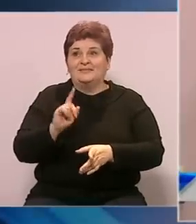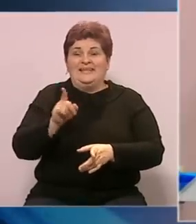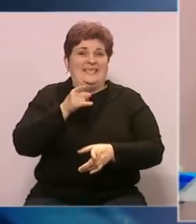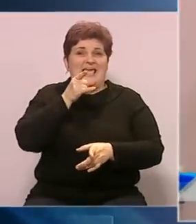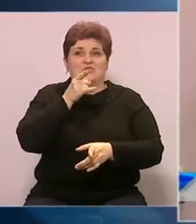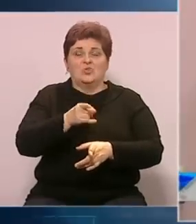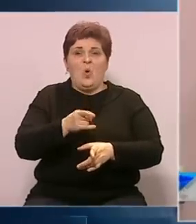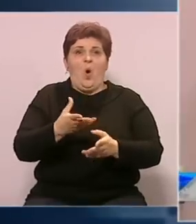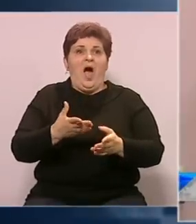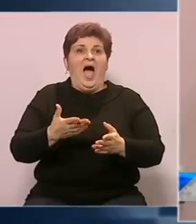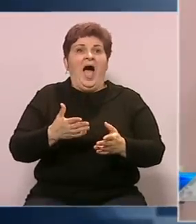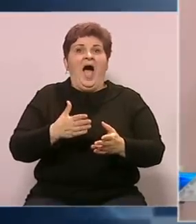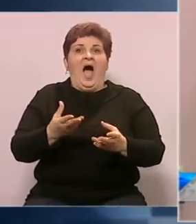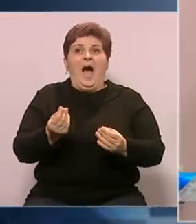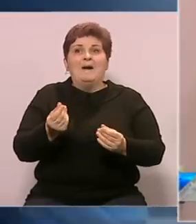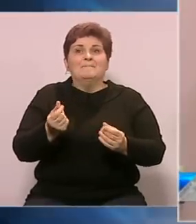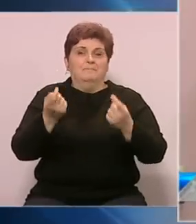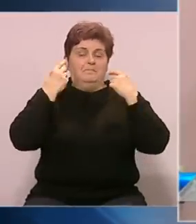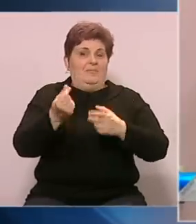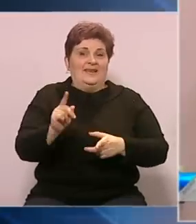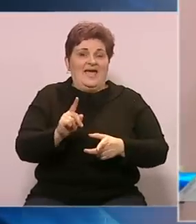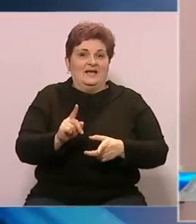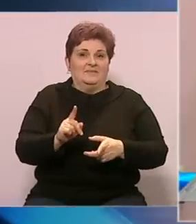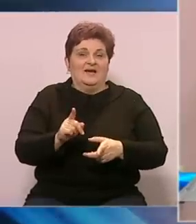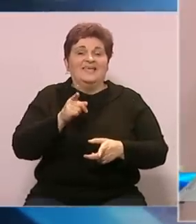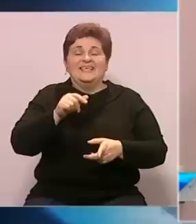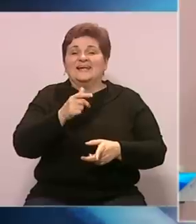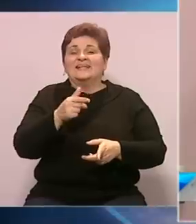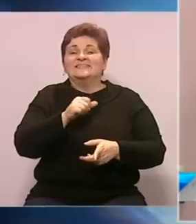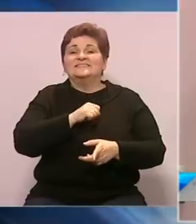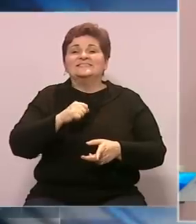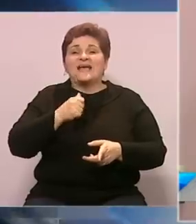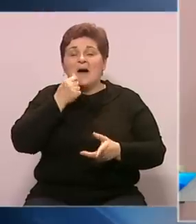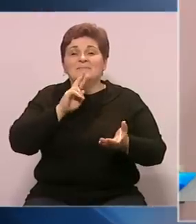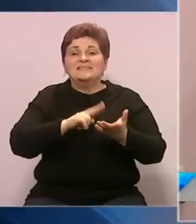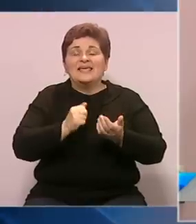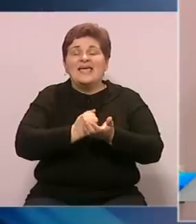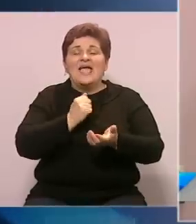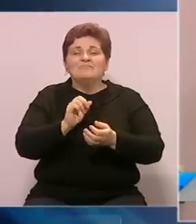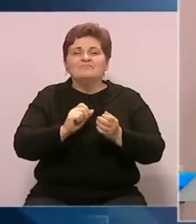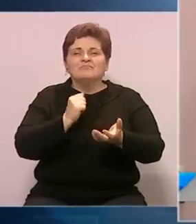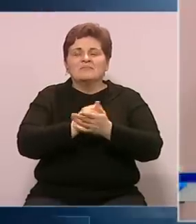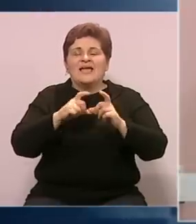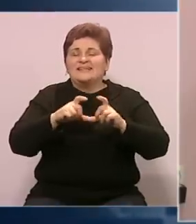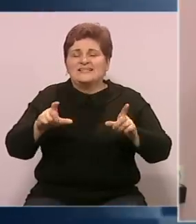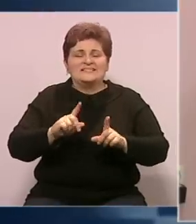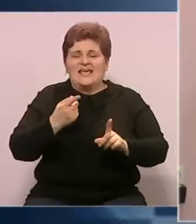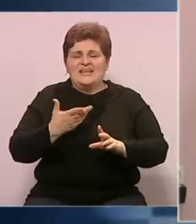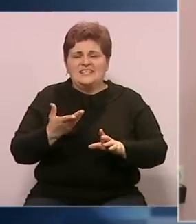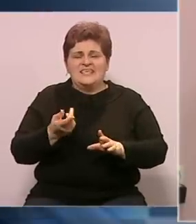značajna financijska podrška jer ta sama taksa za registraciju nije visoka,